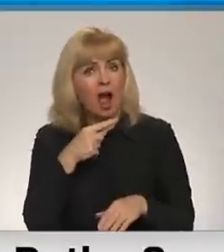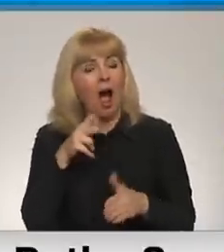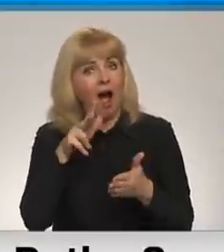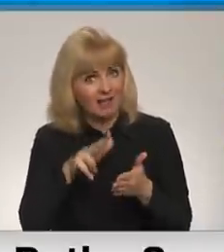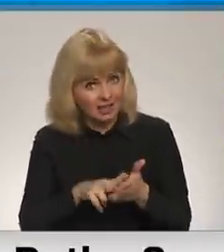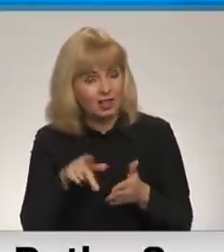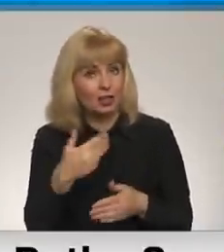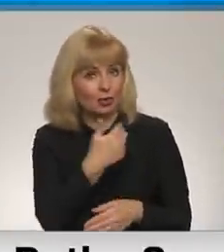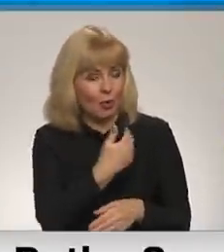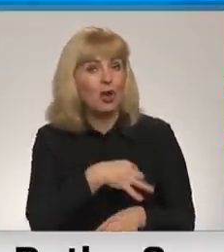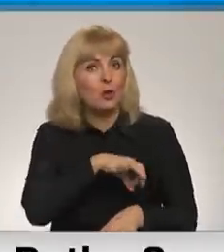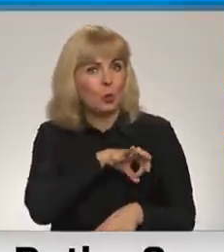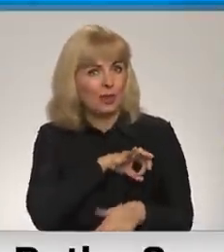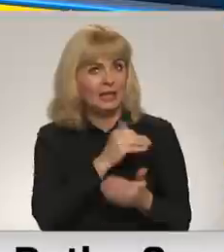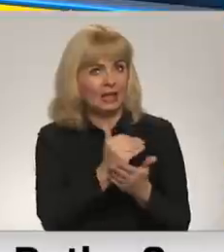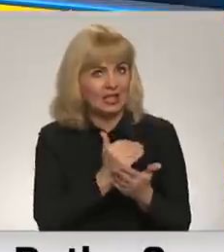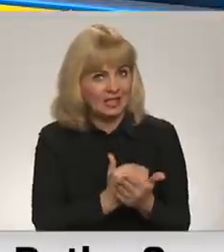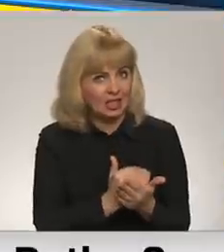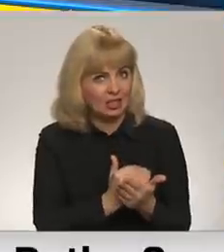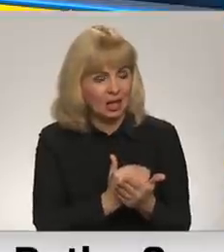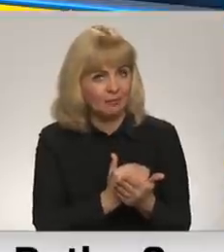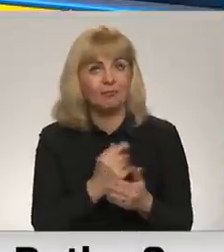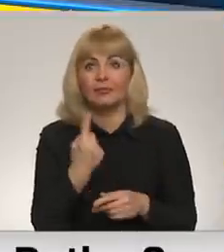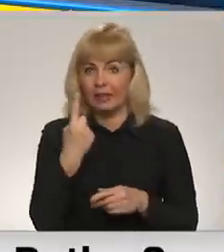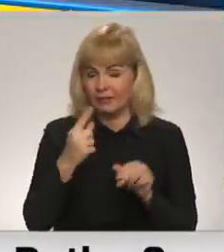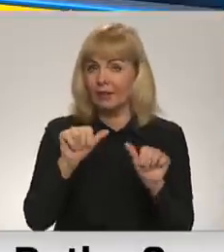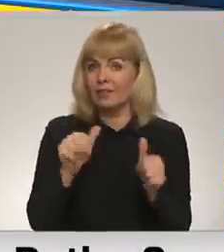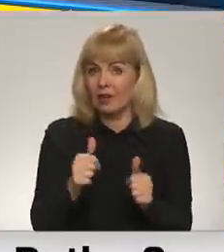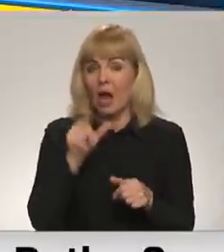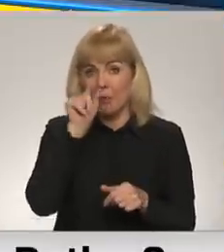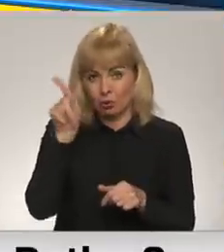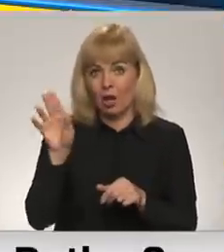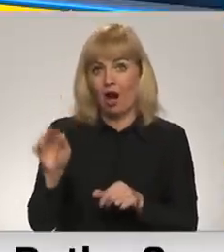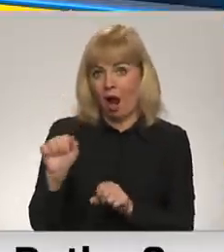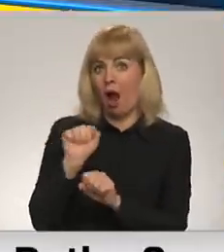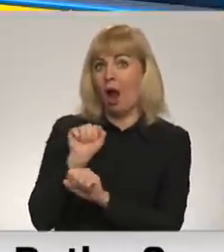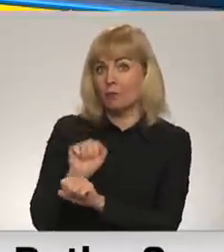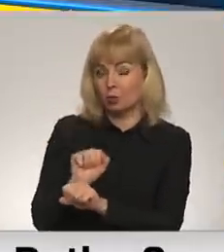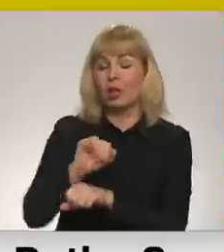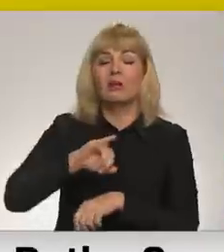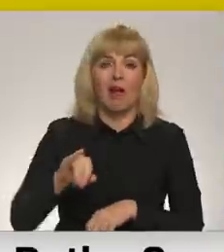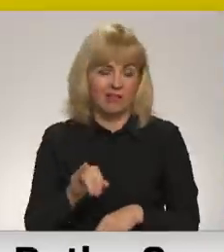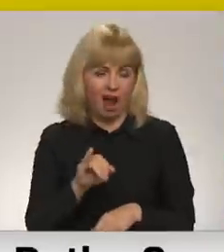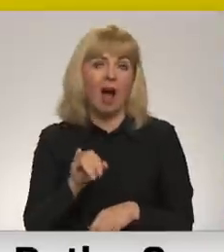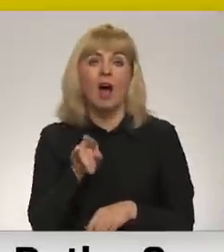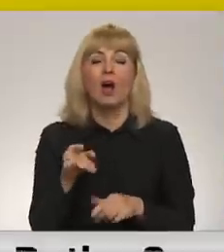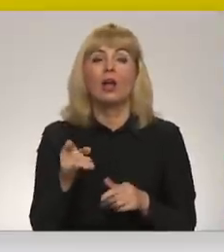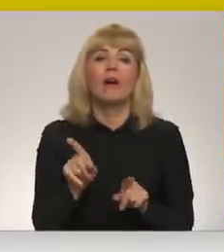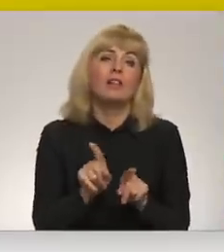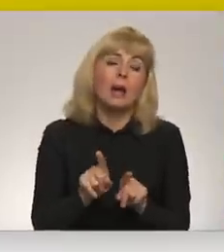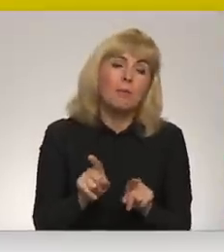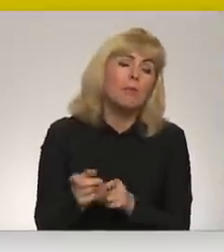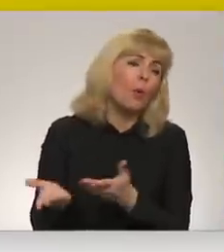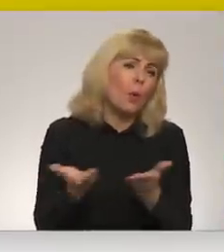jurisdikcija. Tātad tas ir viens veids, kā Putin var apturēt. Jā, tas nozīmē, jebkura